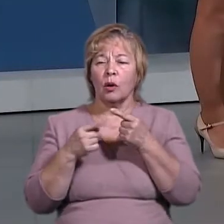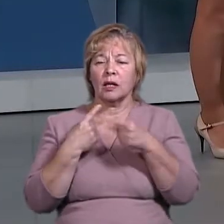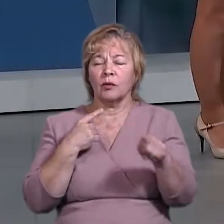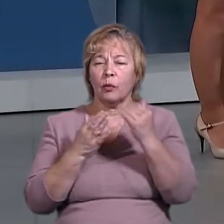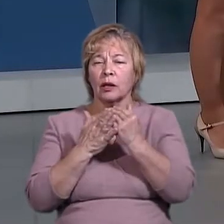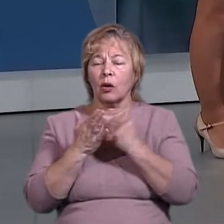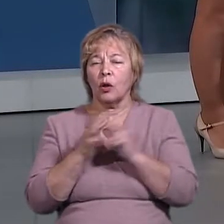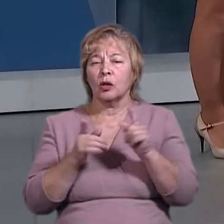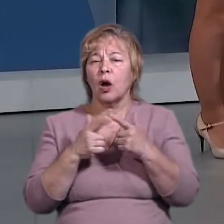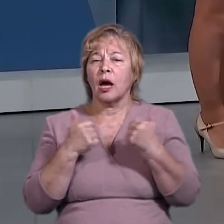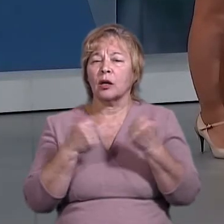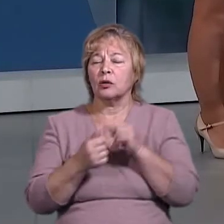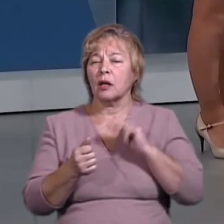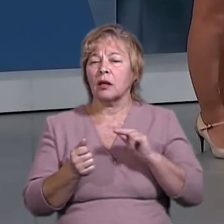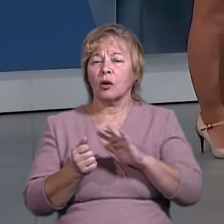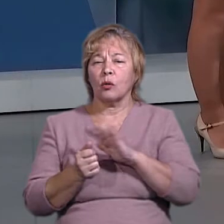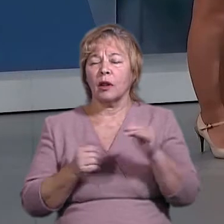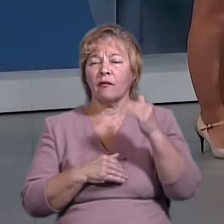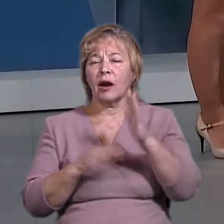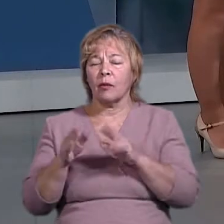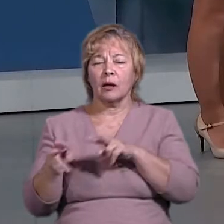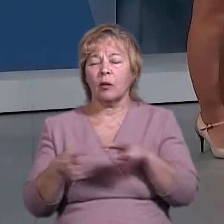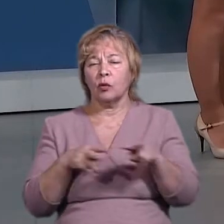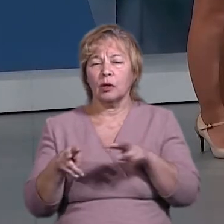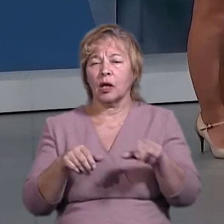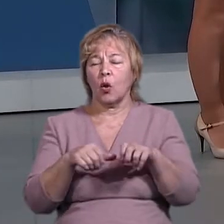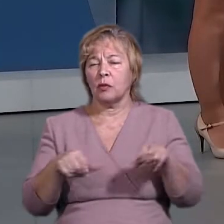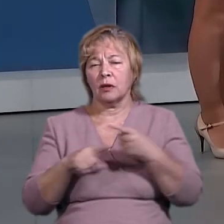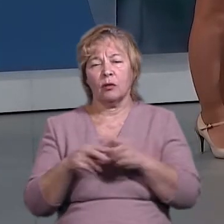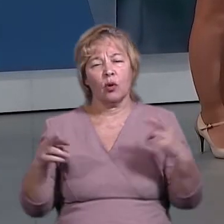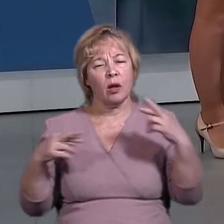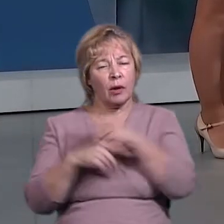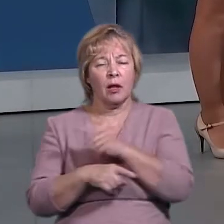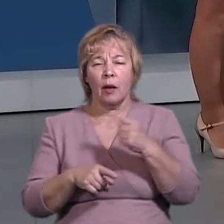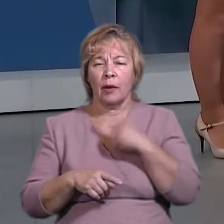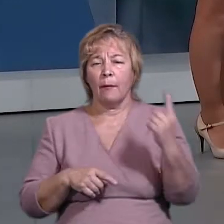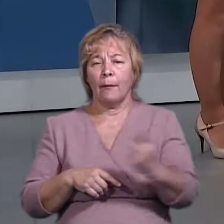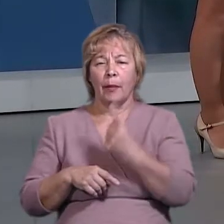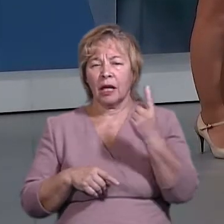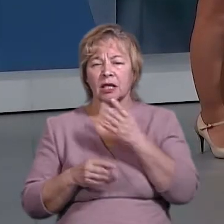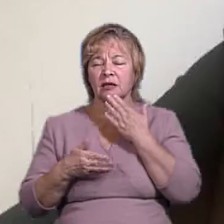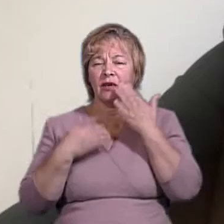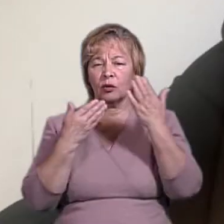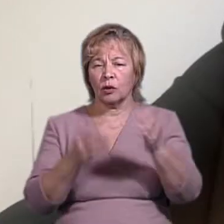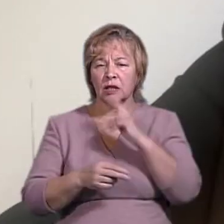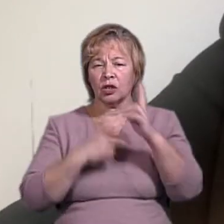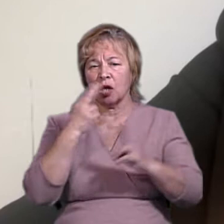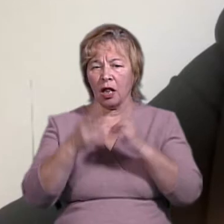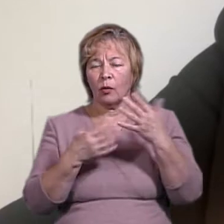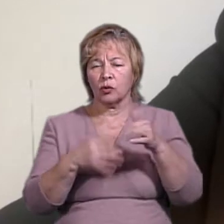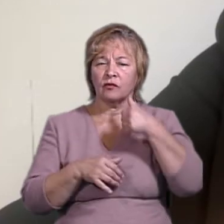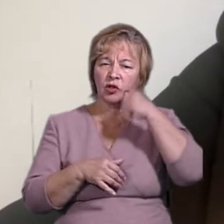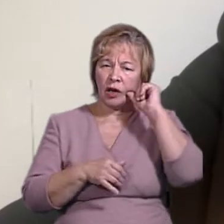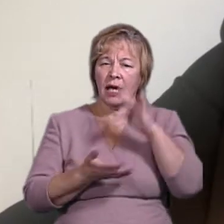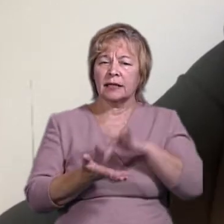а до того, що організація не працювала в рамках спостережної місії, що неправда. Тому ми перше звернулися зі скаргою вже вчора до